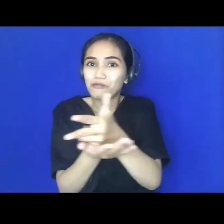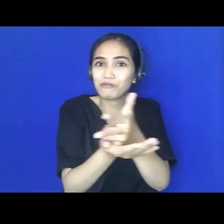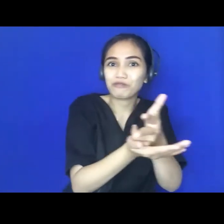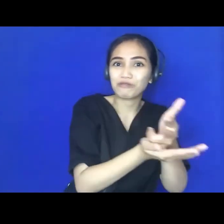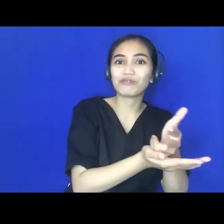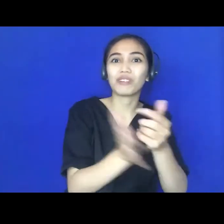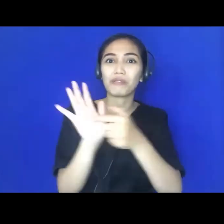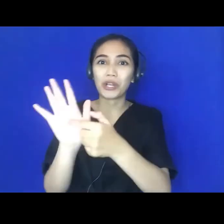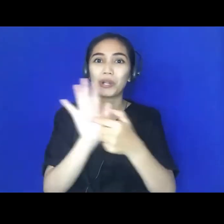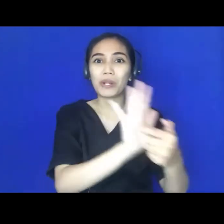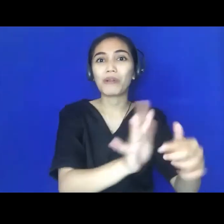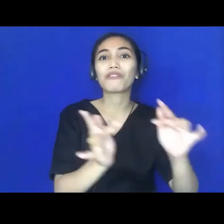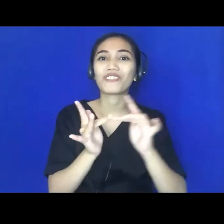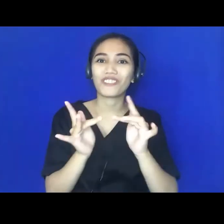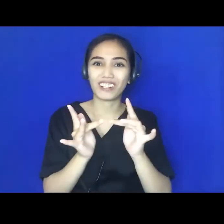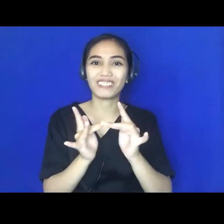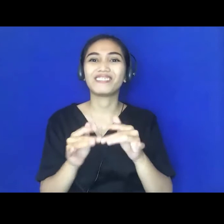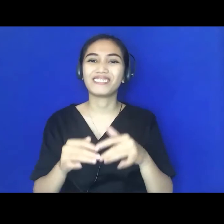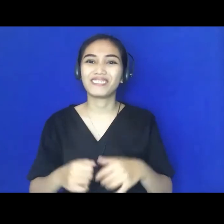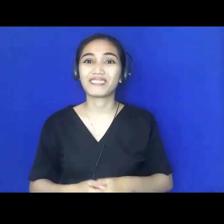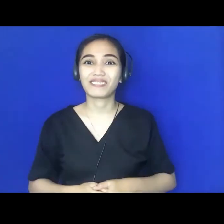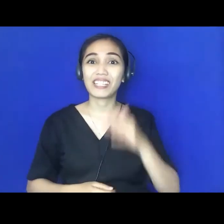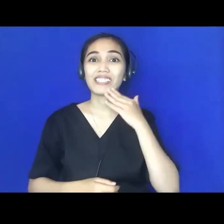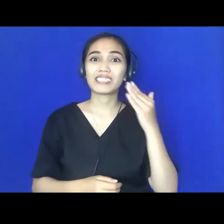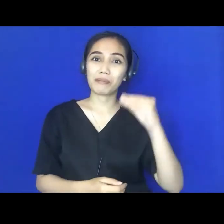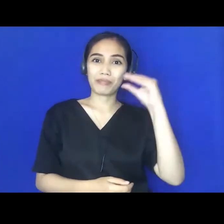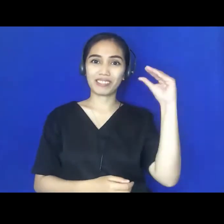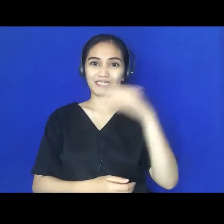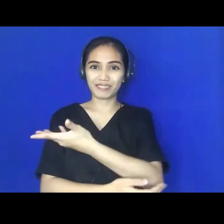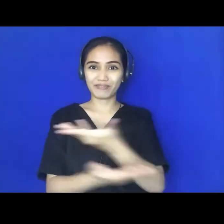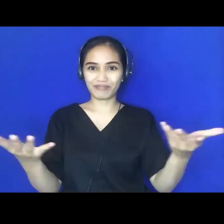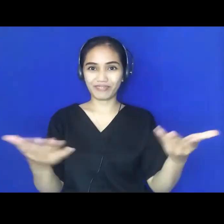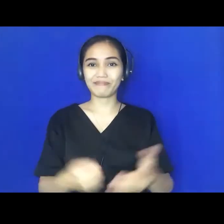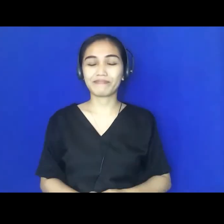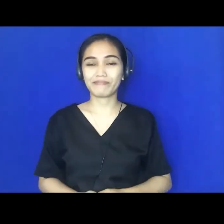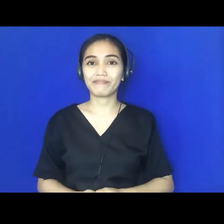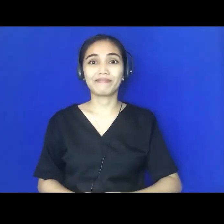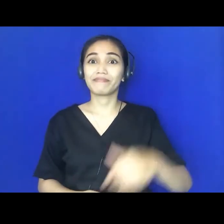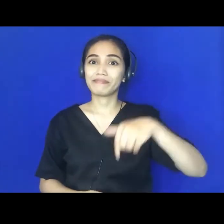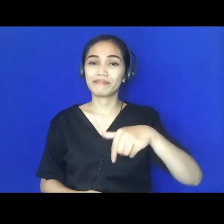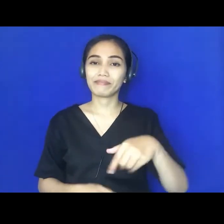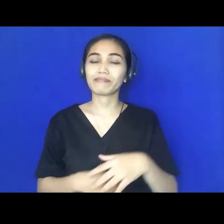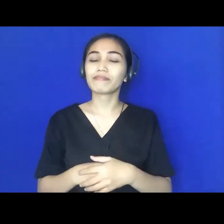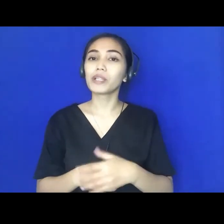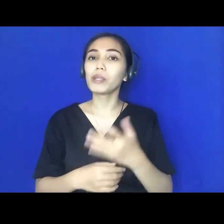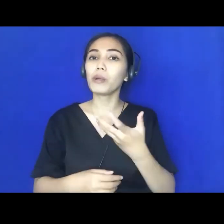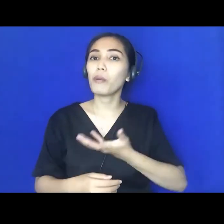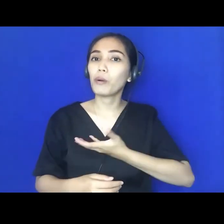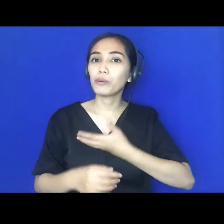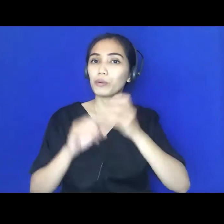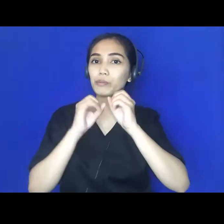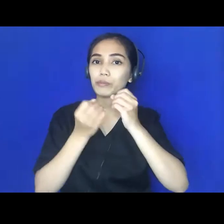ke taulet, harus pergi ke tempat kita sendiri. Selamat pagi semuanya. Dalam hal ini kami akan membacakan dulu